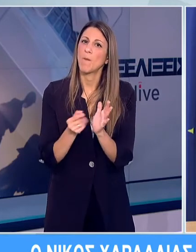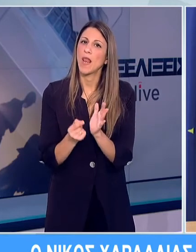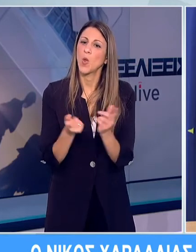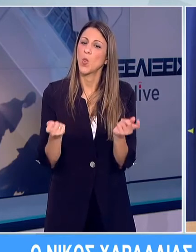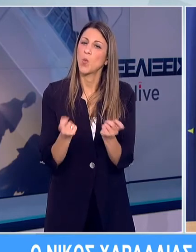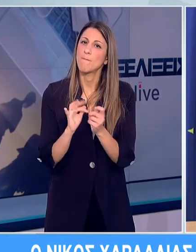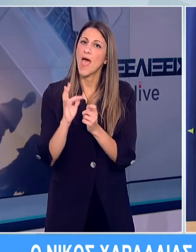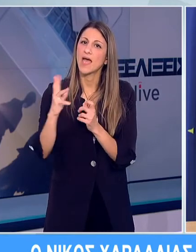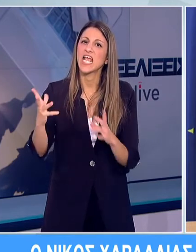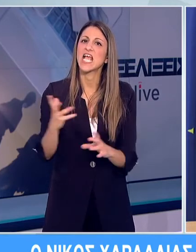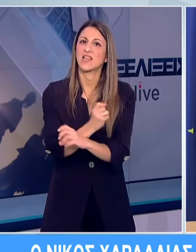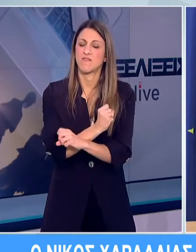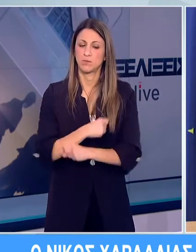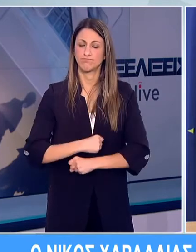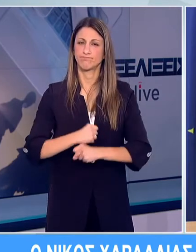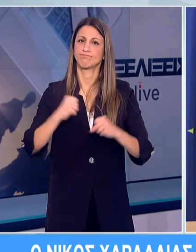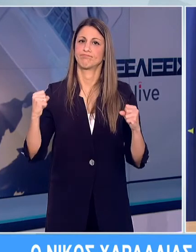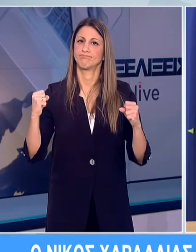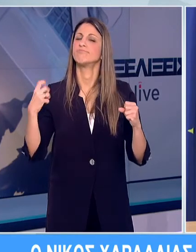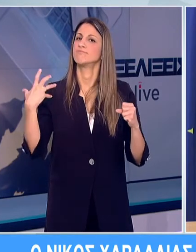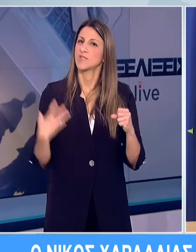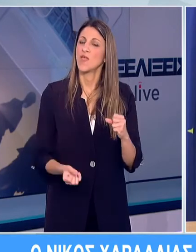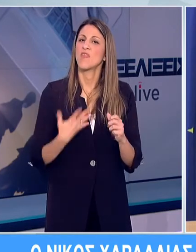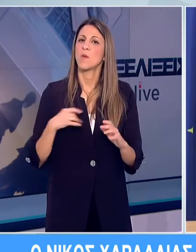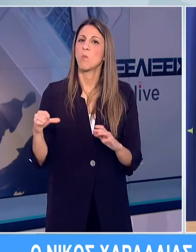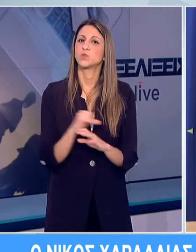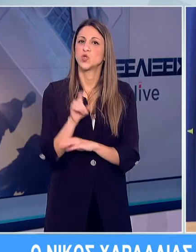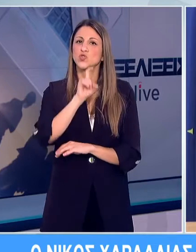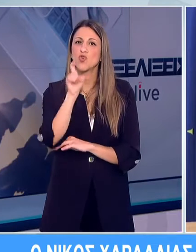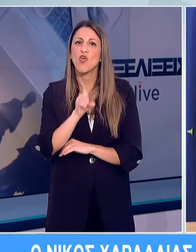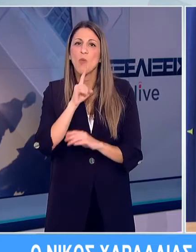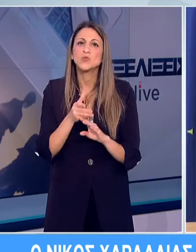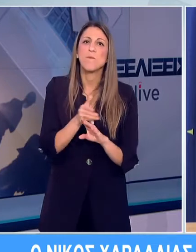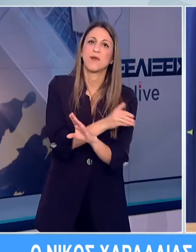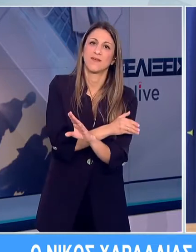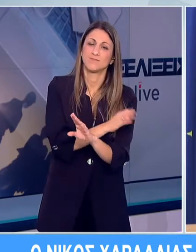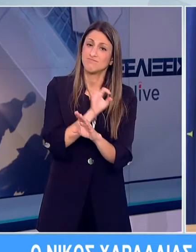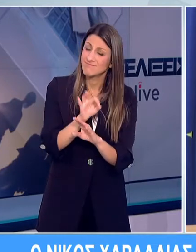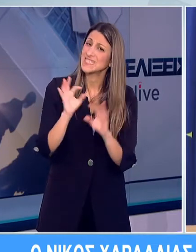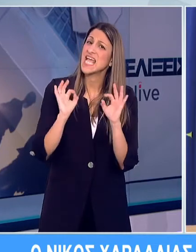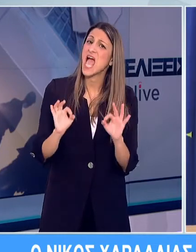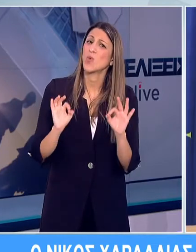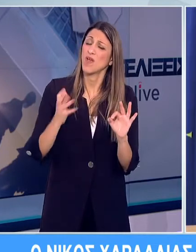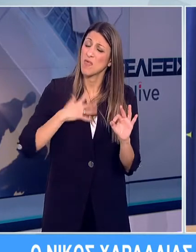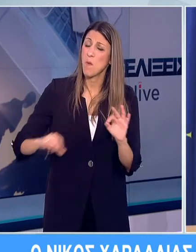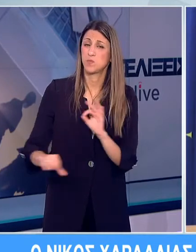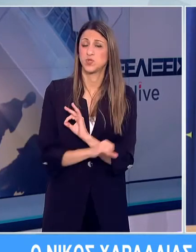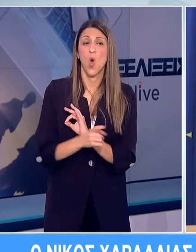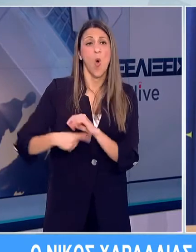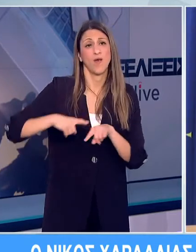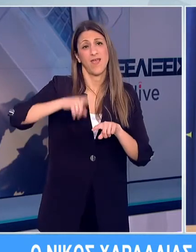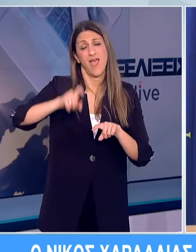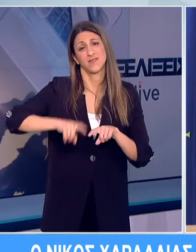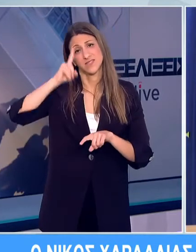την κρίση δυνατή, να βγούμε νικητές, να πάρουμε σταδιακά πίσω τις ζωές μας. Νομίζω ότι αυτό πλέον δεν υπάρχει Έλληνας που να μην το